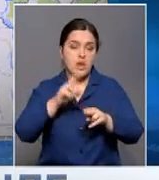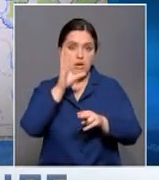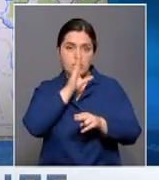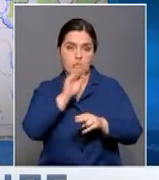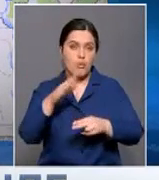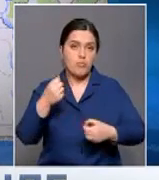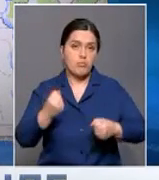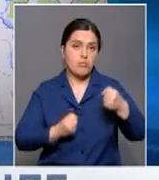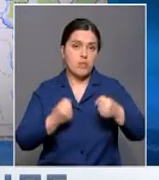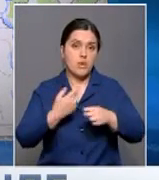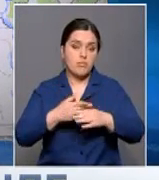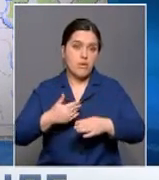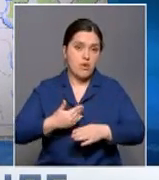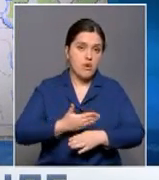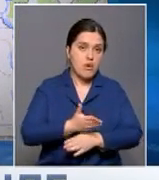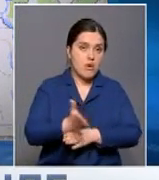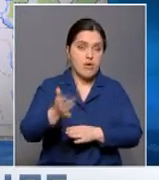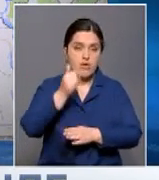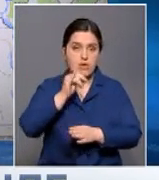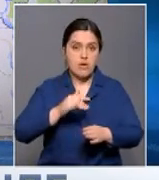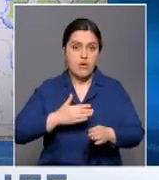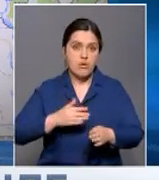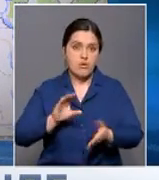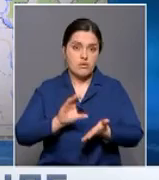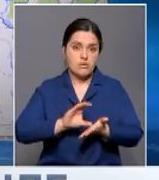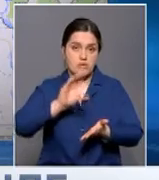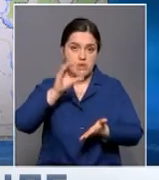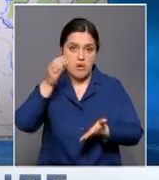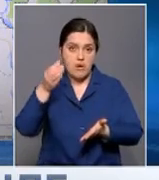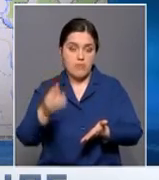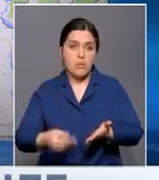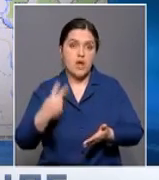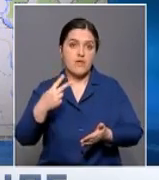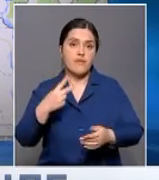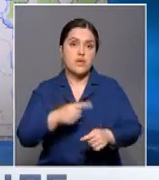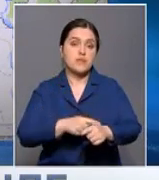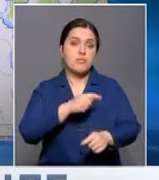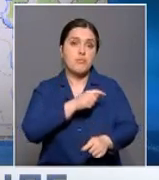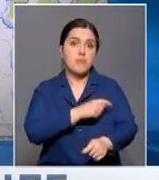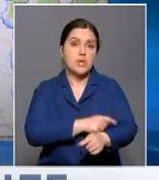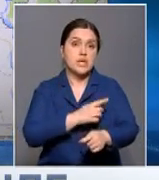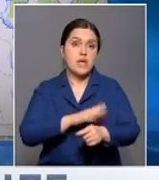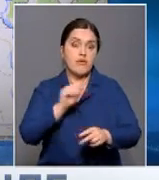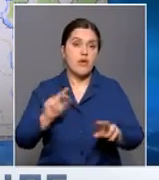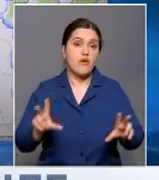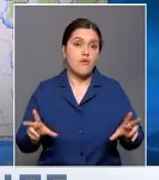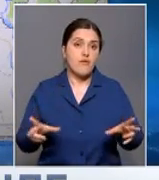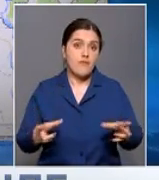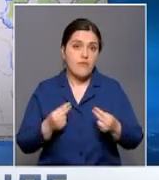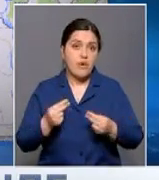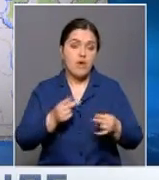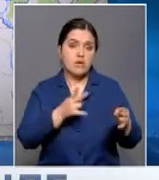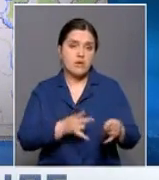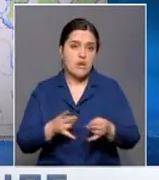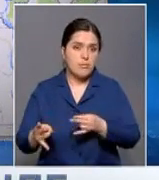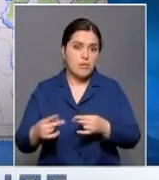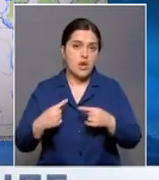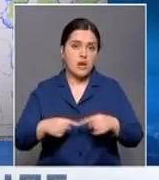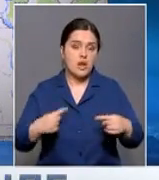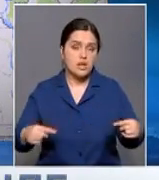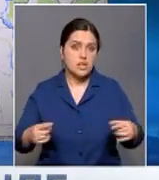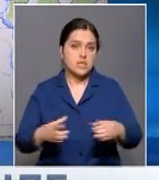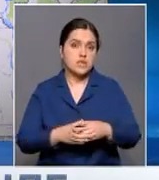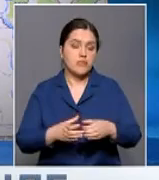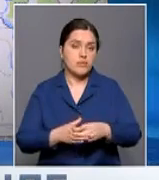Автобус не вписался в поворот и вылетел с дороги и упал с 20-метрового обрыва. Все выжившие в ДТП пассажиры получили травмы различной